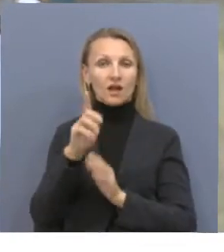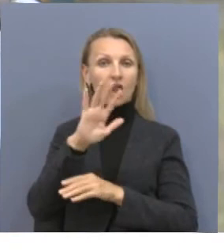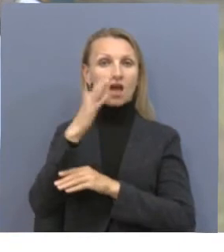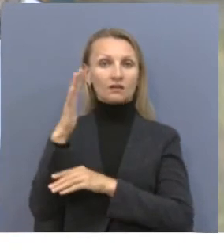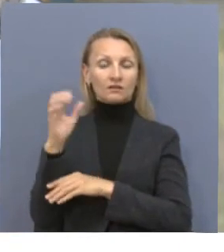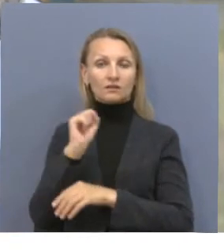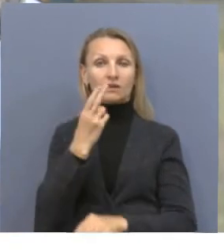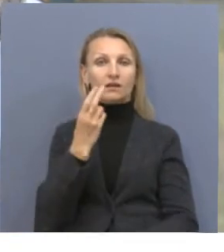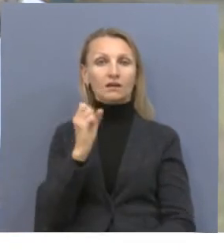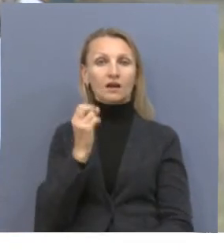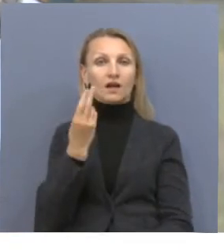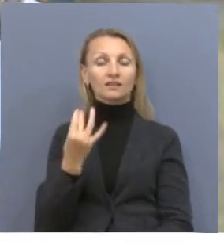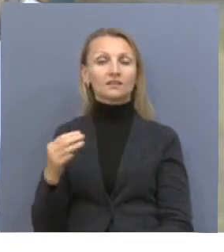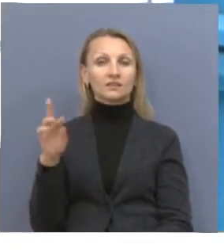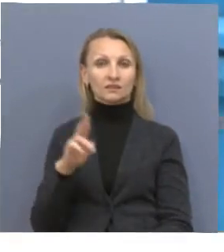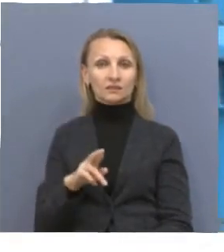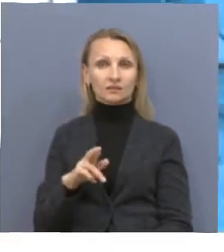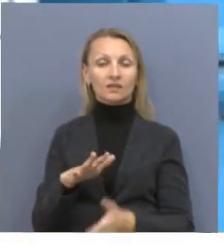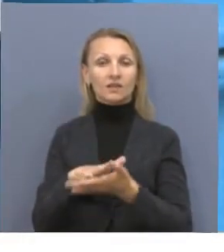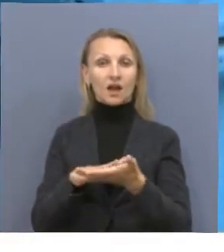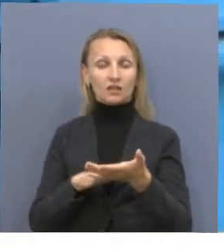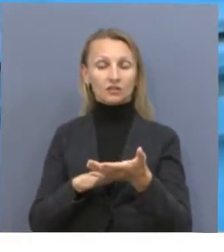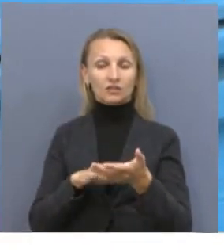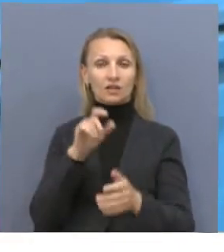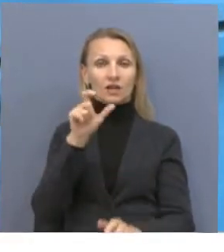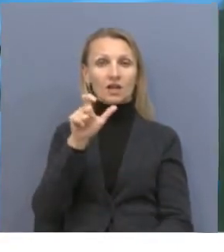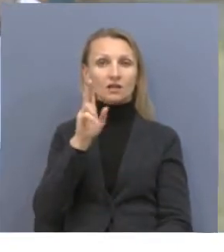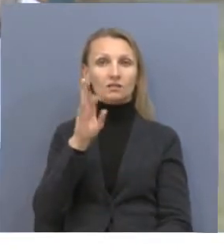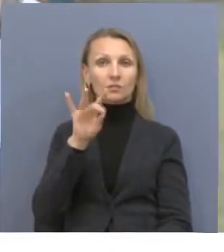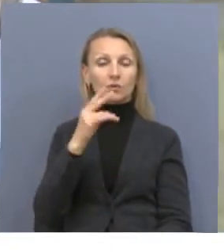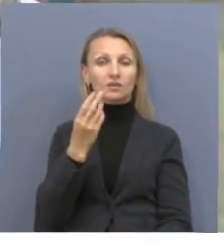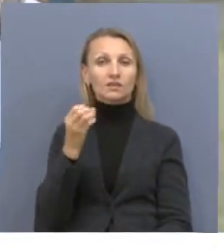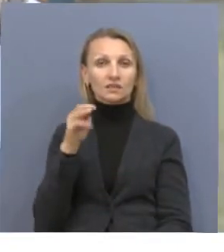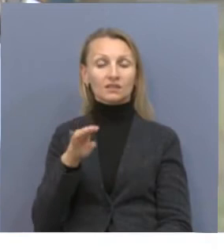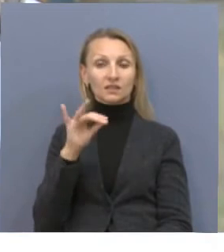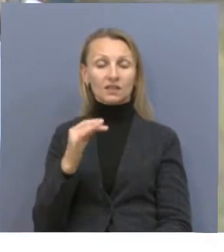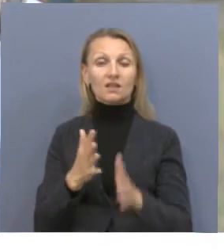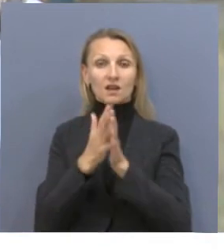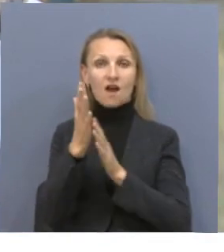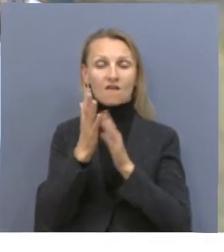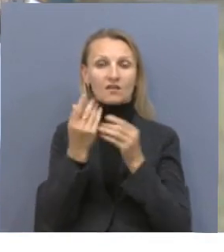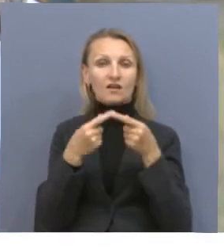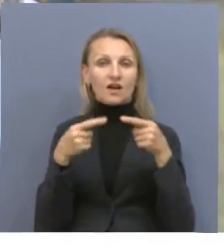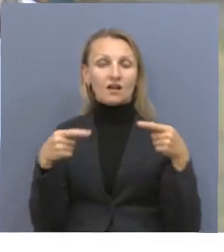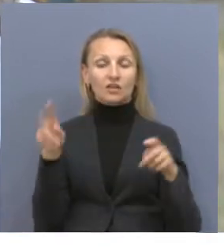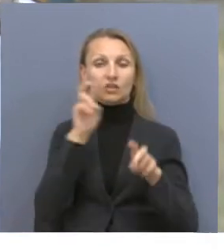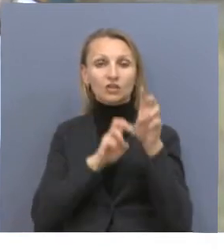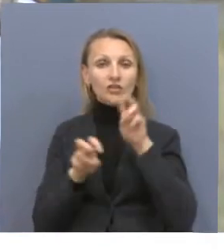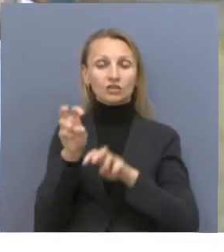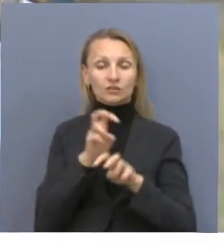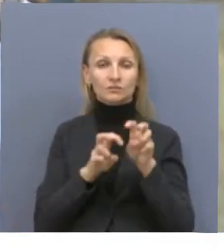где акация цветет. Потом на экспорцет и разнотраве ищем, где